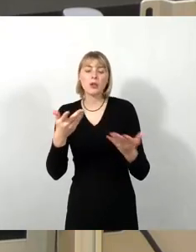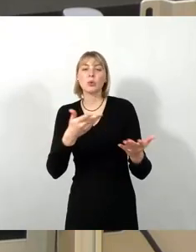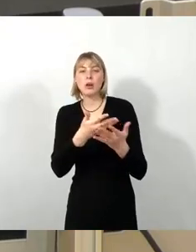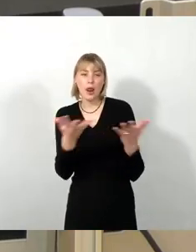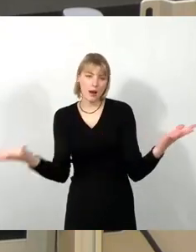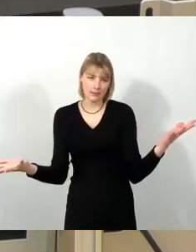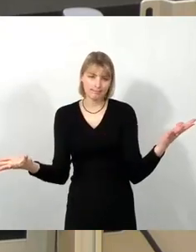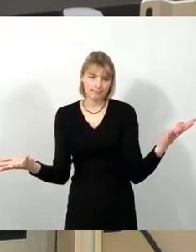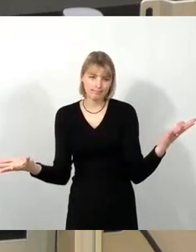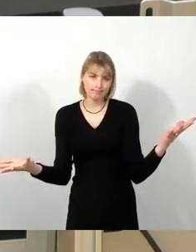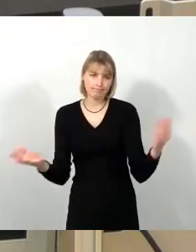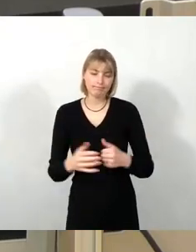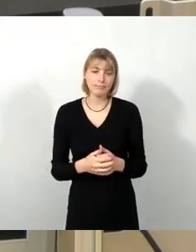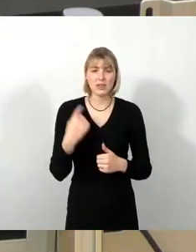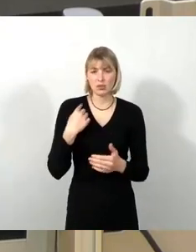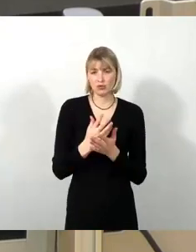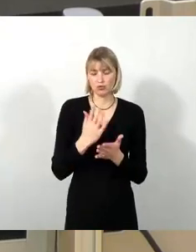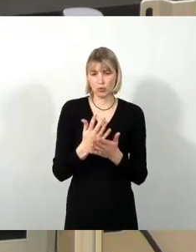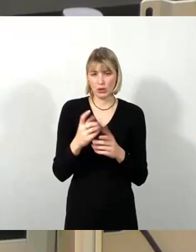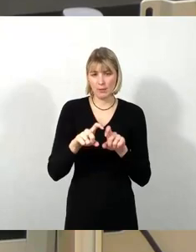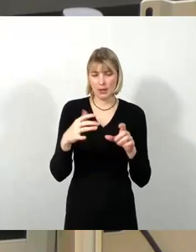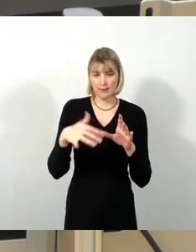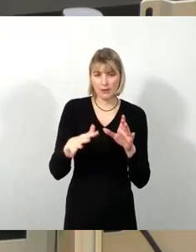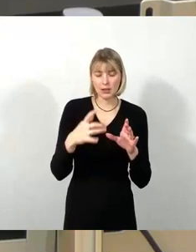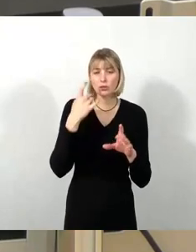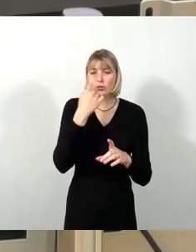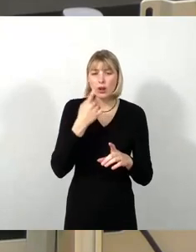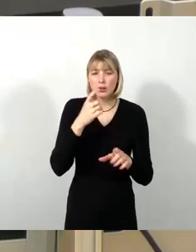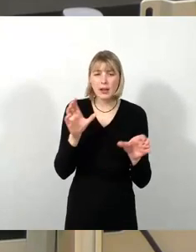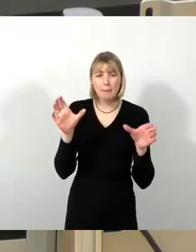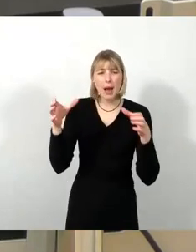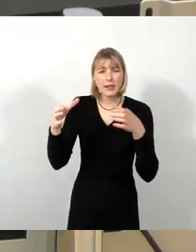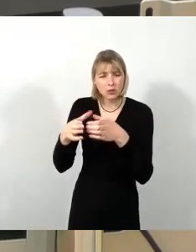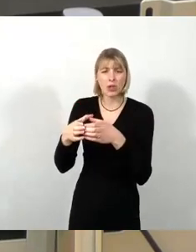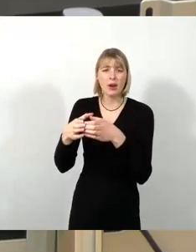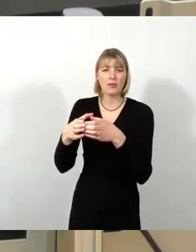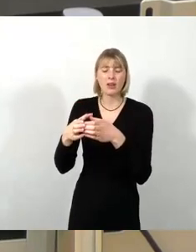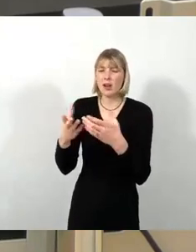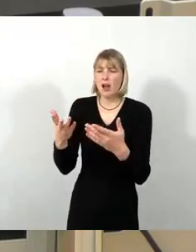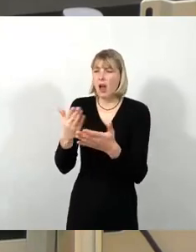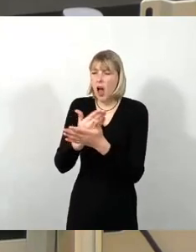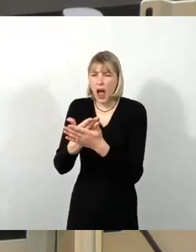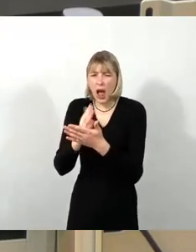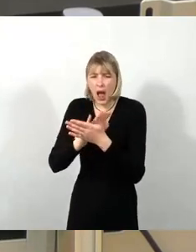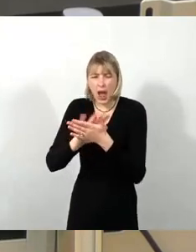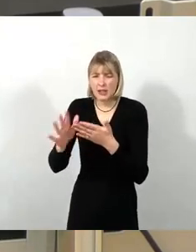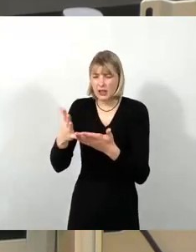hier schon mal kurz kam, sorgende Gemeinschaften. Das ist auch so aus der Bevölkerung gekommene